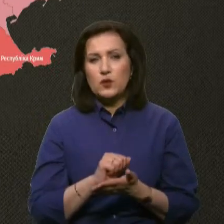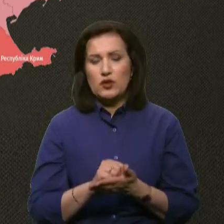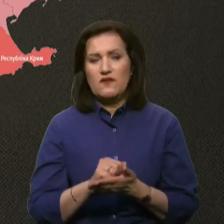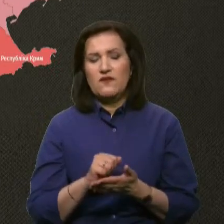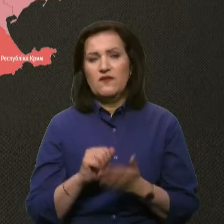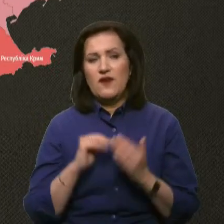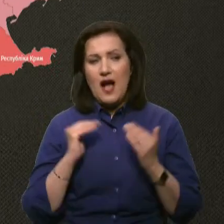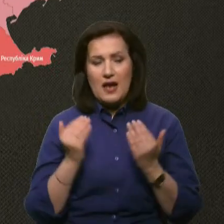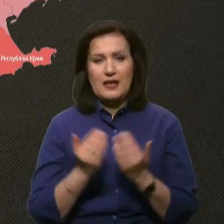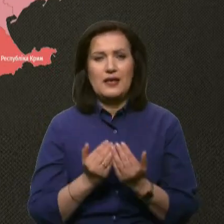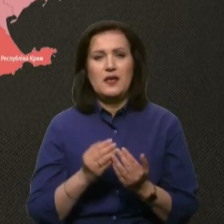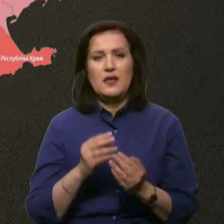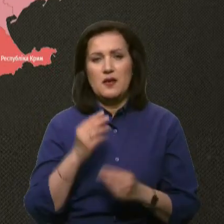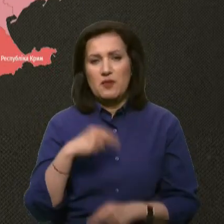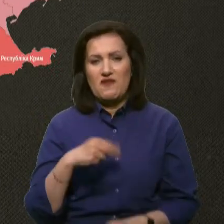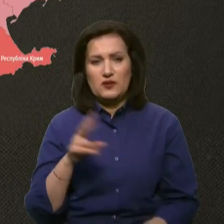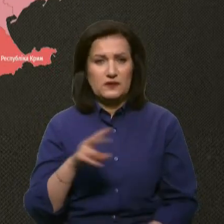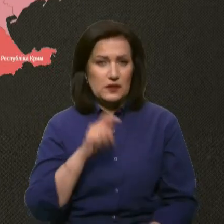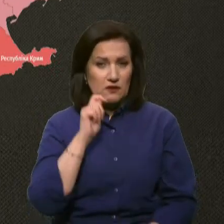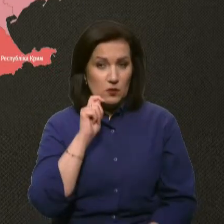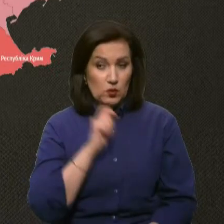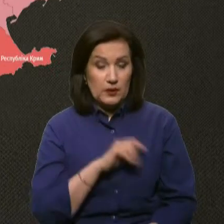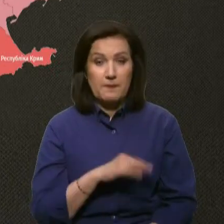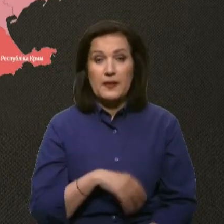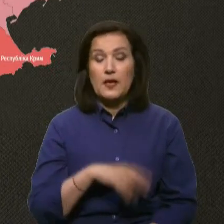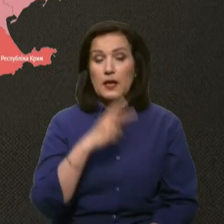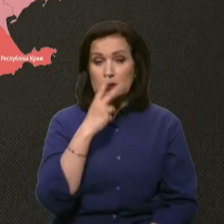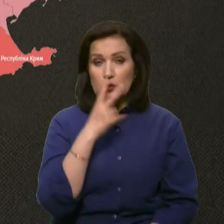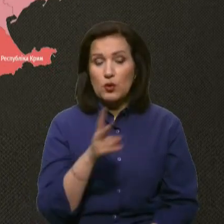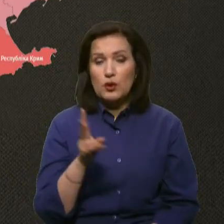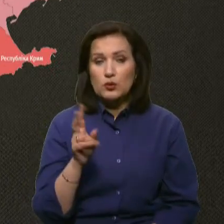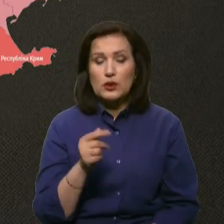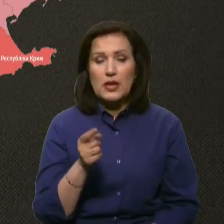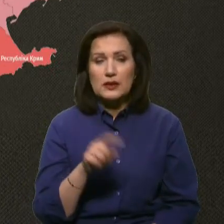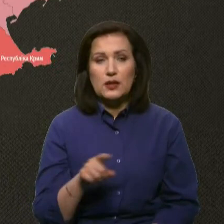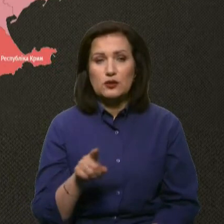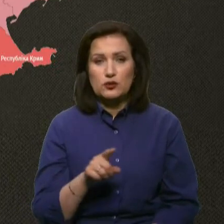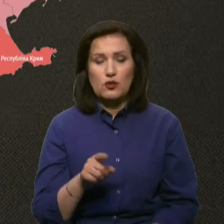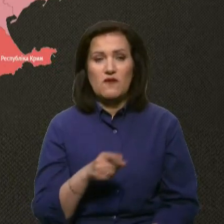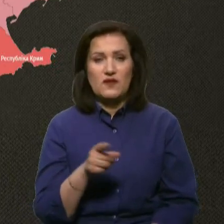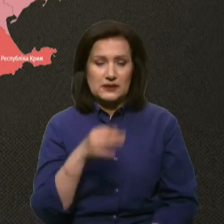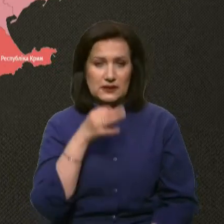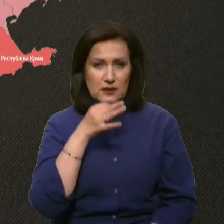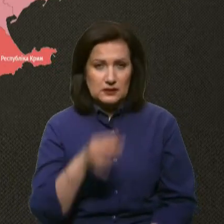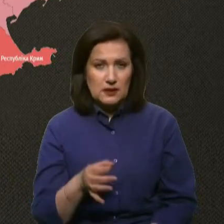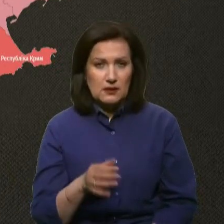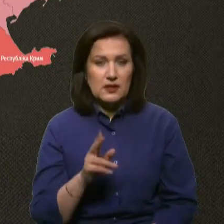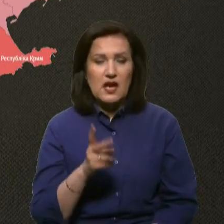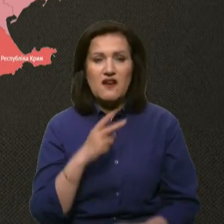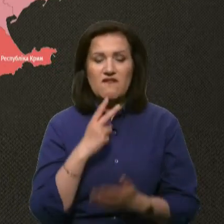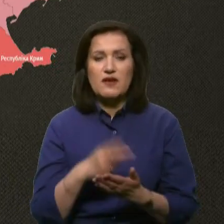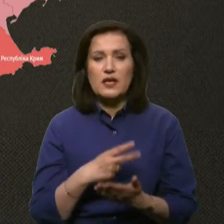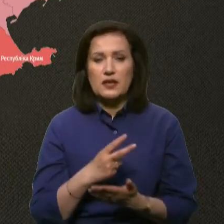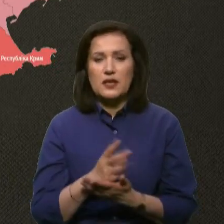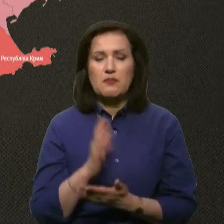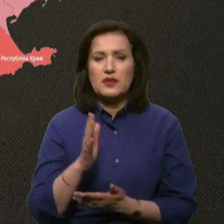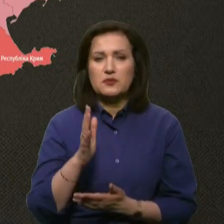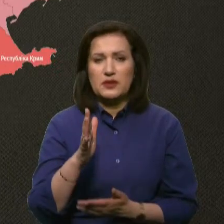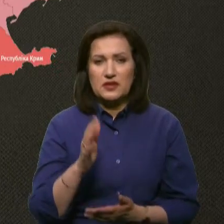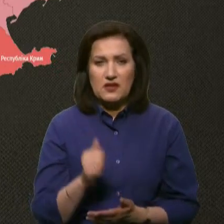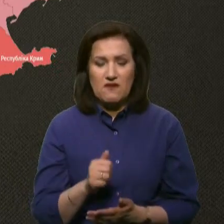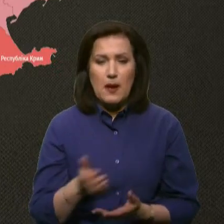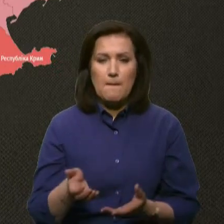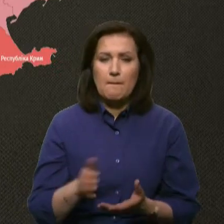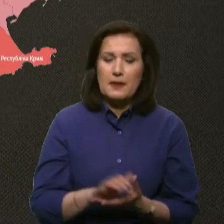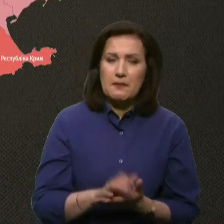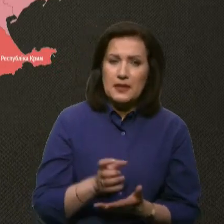Пане Кириле, з огляду на те, що ви сказали, як виглядає перспектива